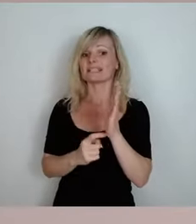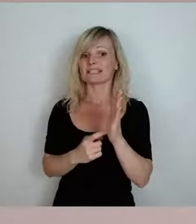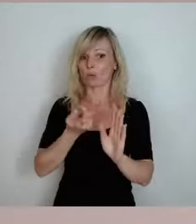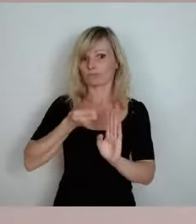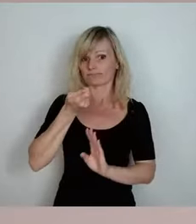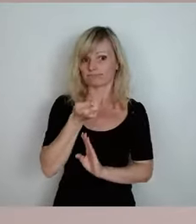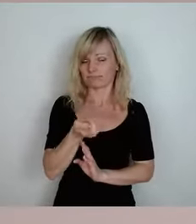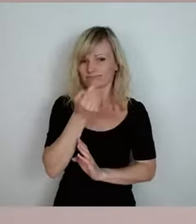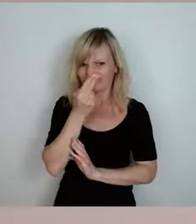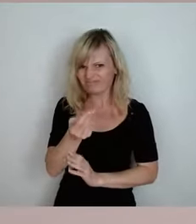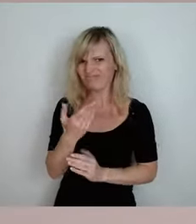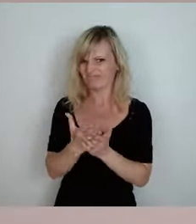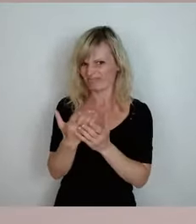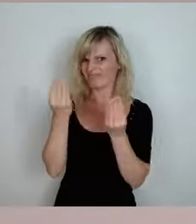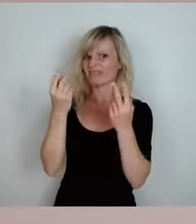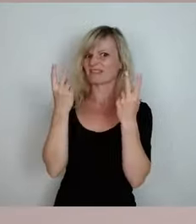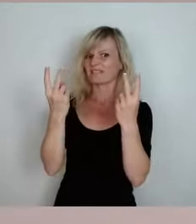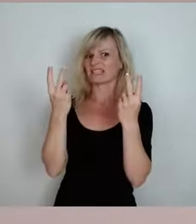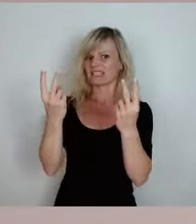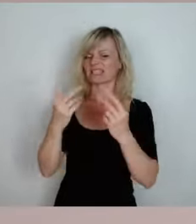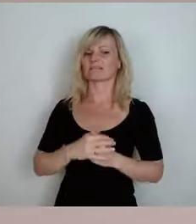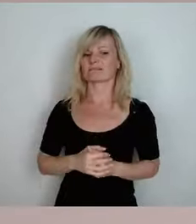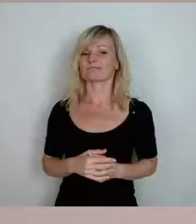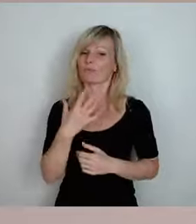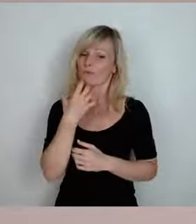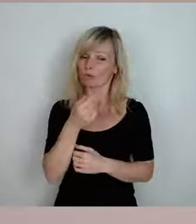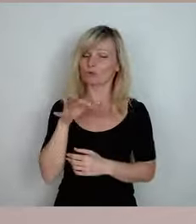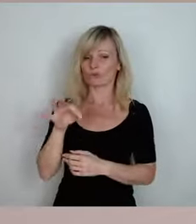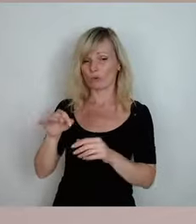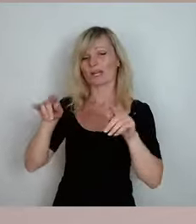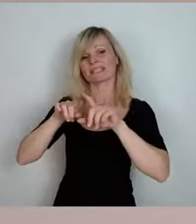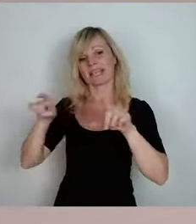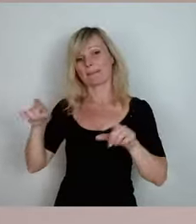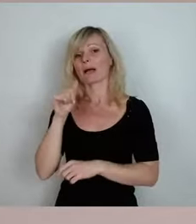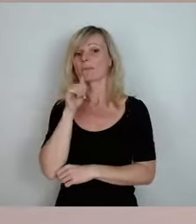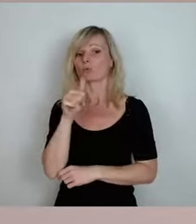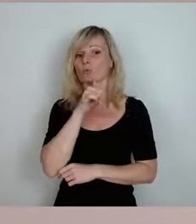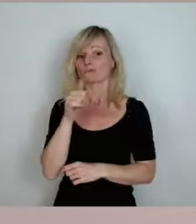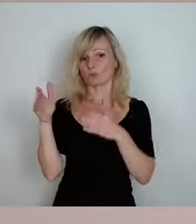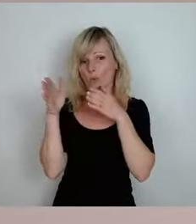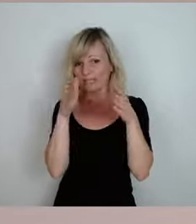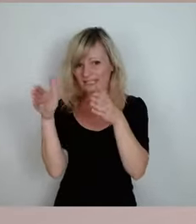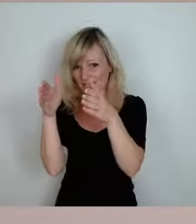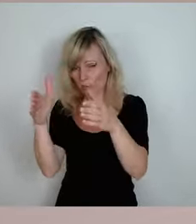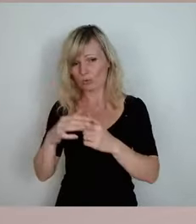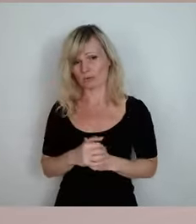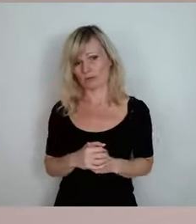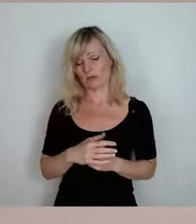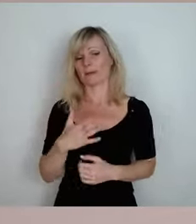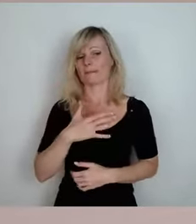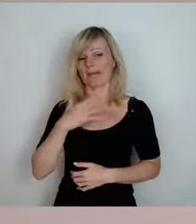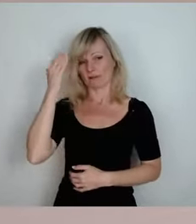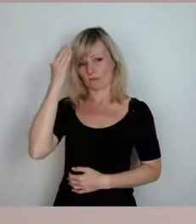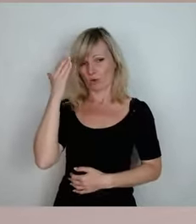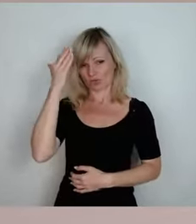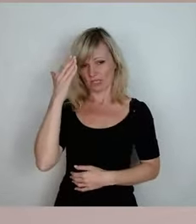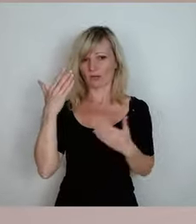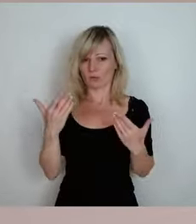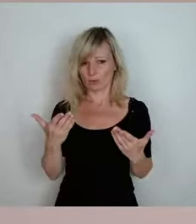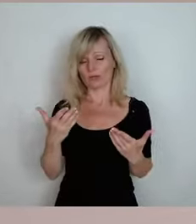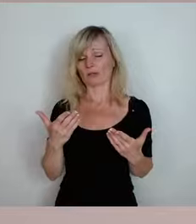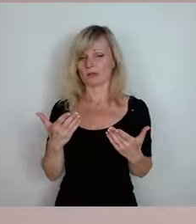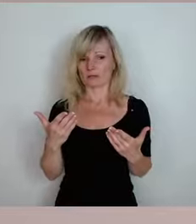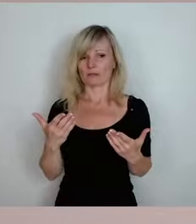gemerkt, wie wichtig das ist. Wir wollen was machen für das Thema Berufsorientierung. Meine Vorstellung ist sehr das Leitbild,